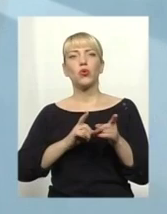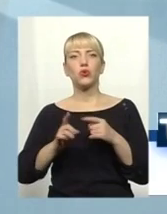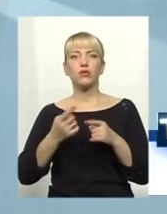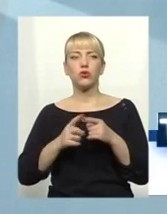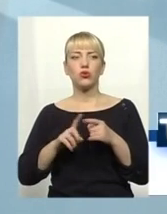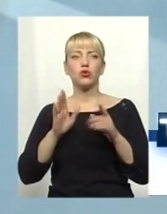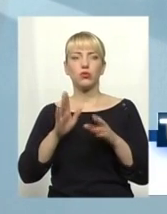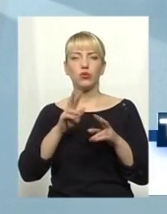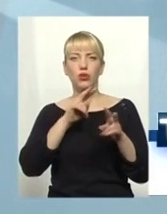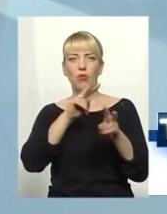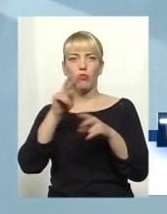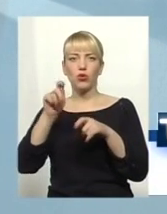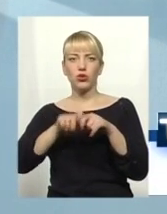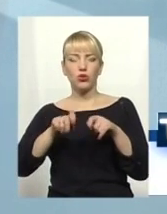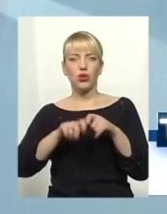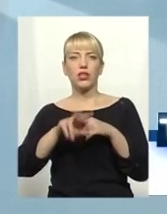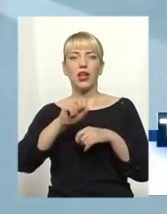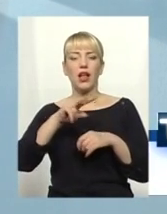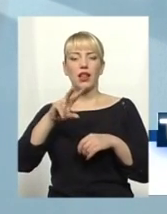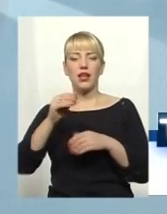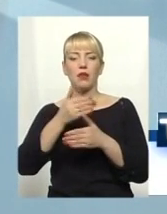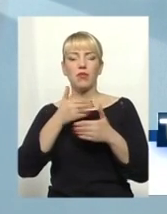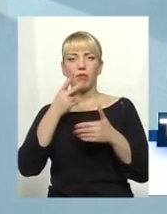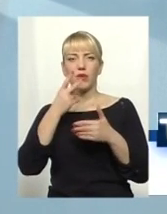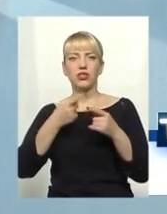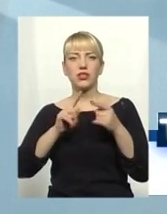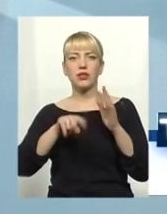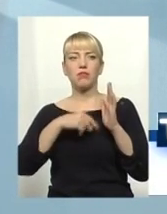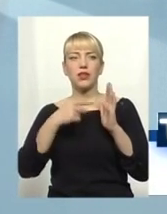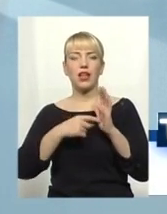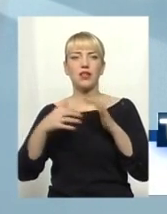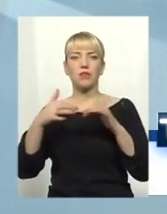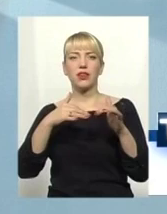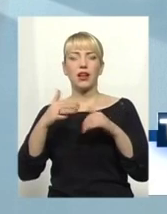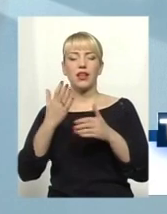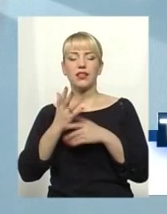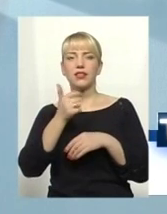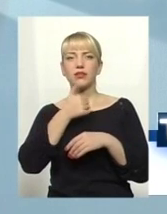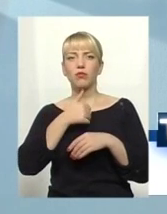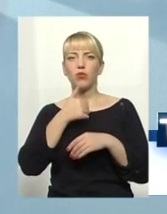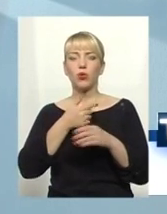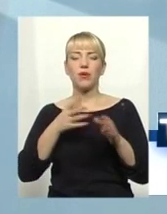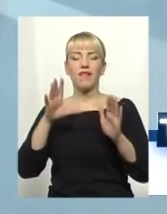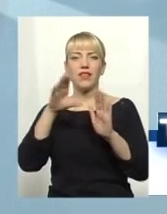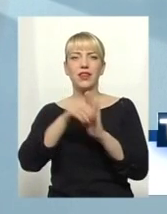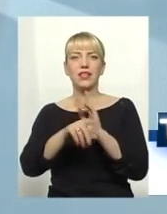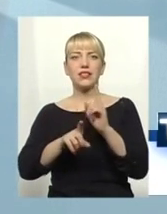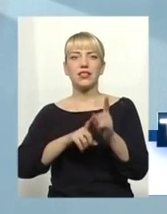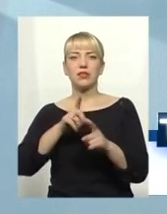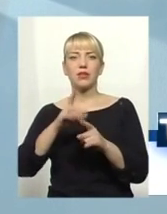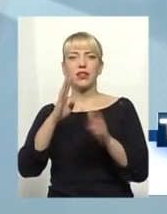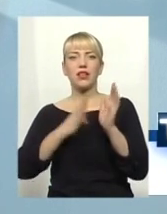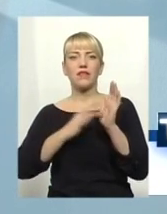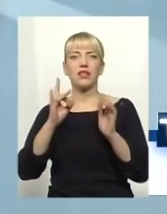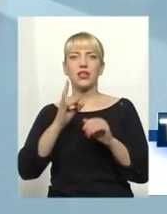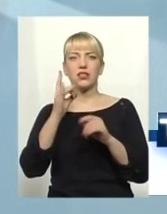будемо моніторити. Але, все ж таки, ми бачили ці всі баталії, ці спроби внесення змін, 9 разів воно